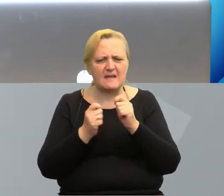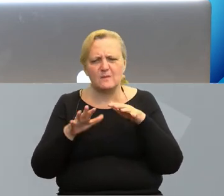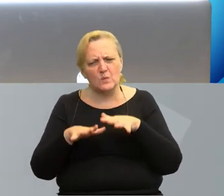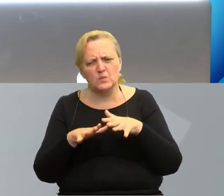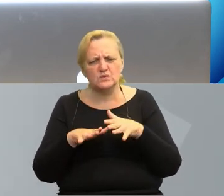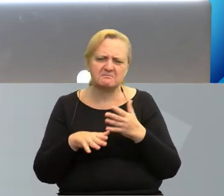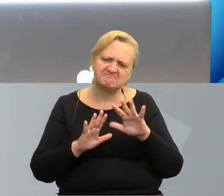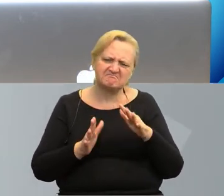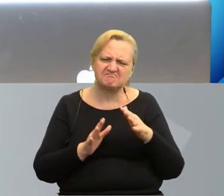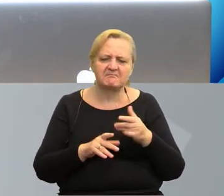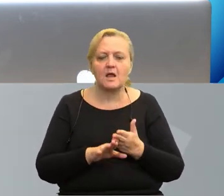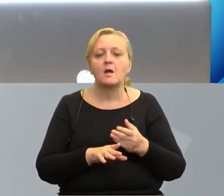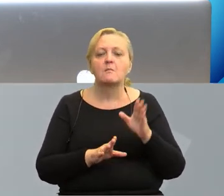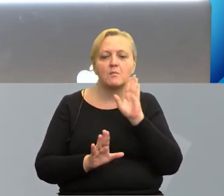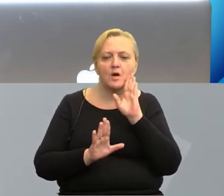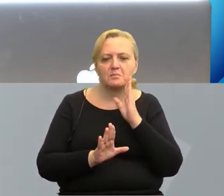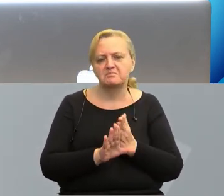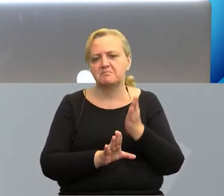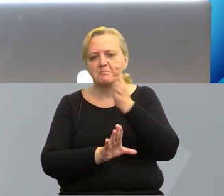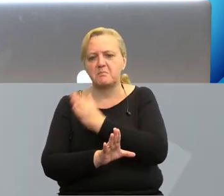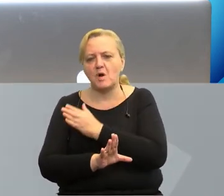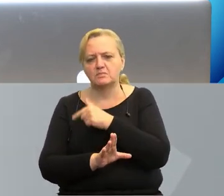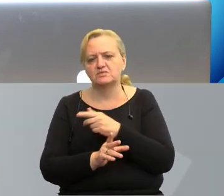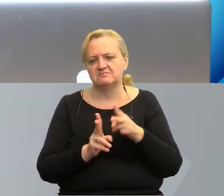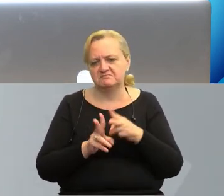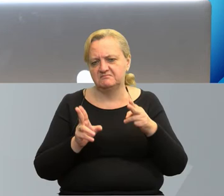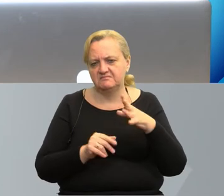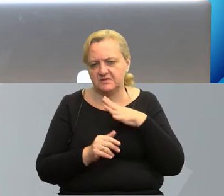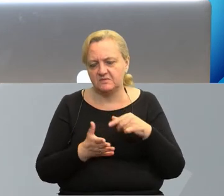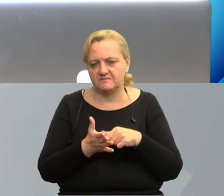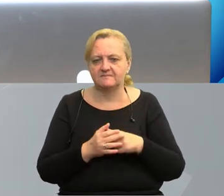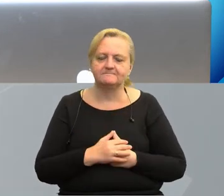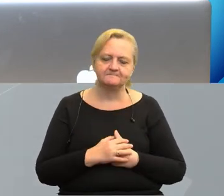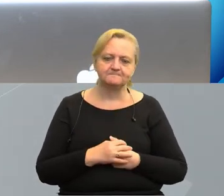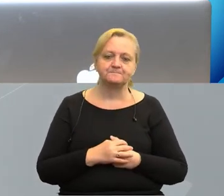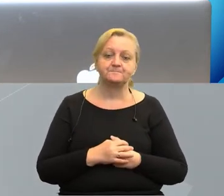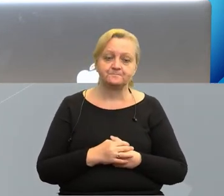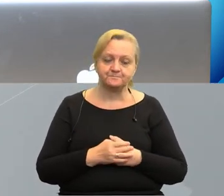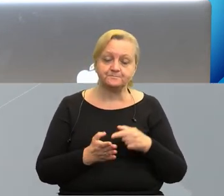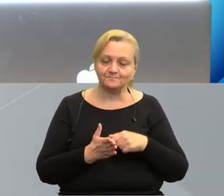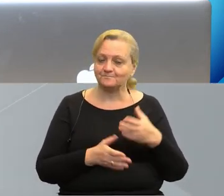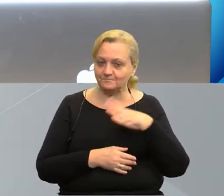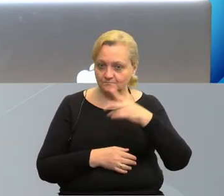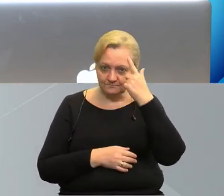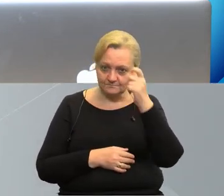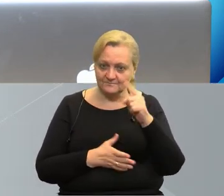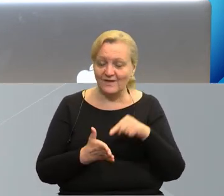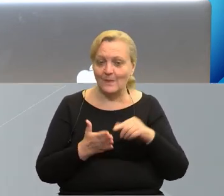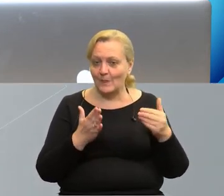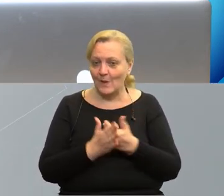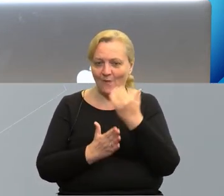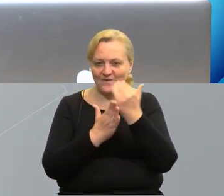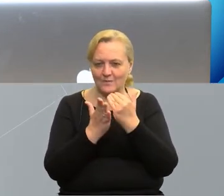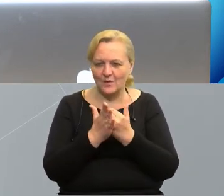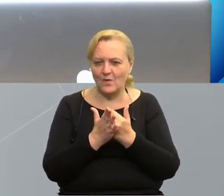odniesieniu do obecnej perspektywy nie będzie. Warto pamiętać, że w nowych